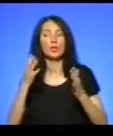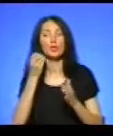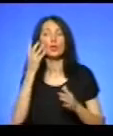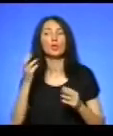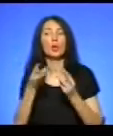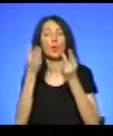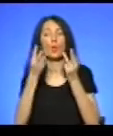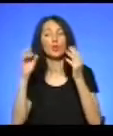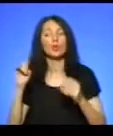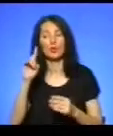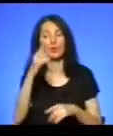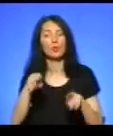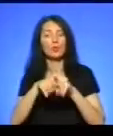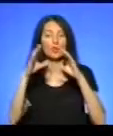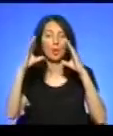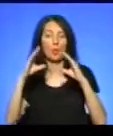про аварію нам таке.